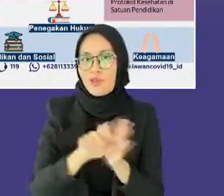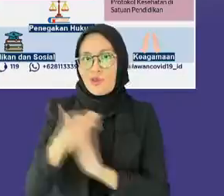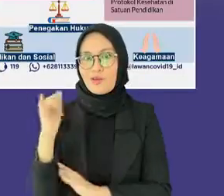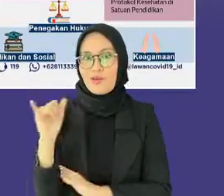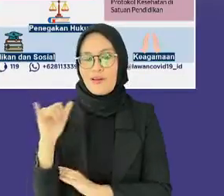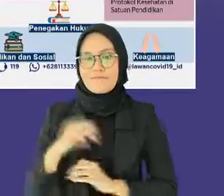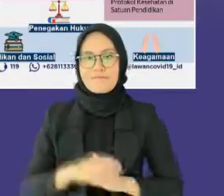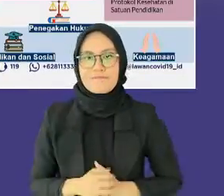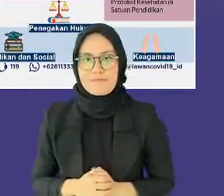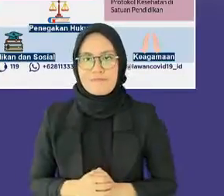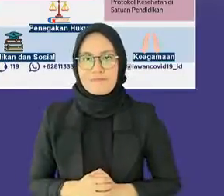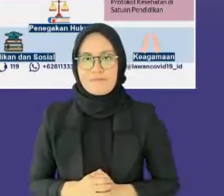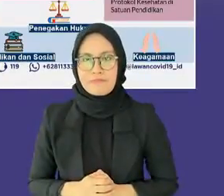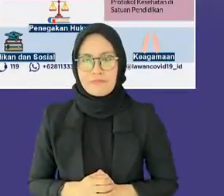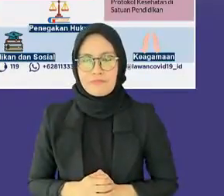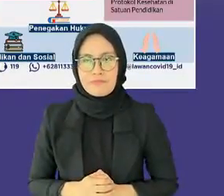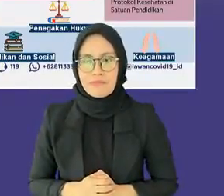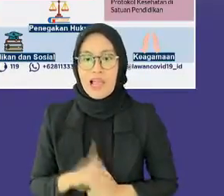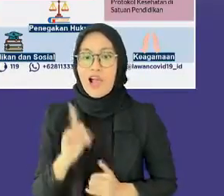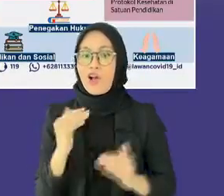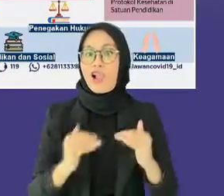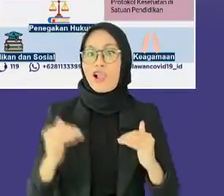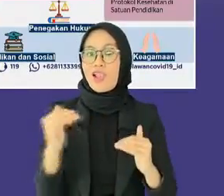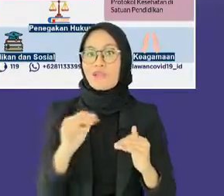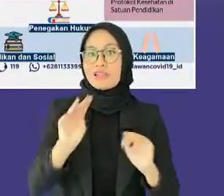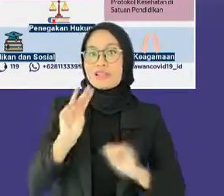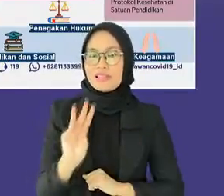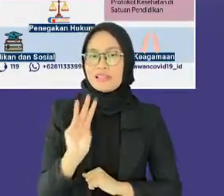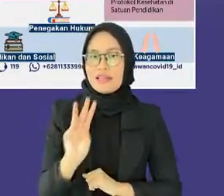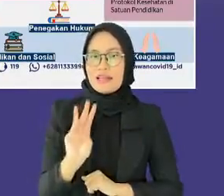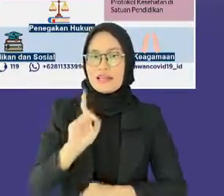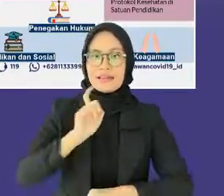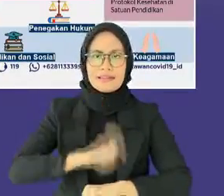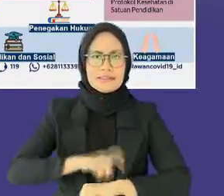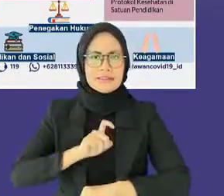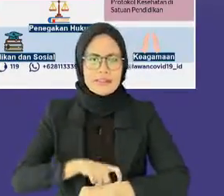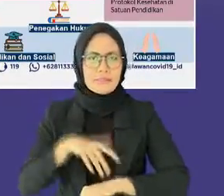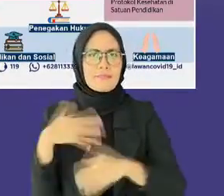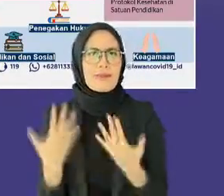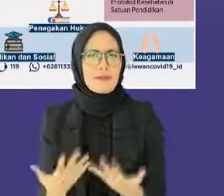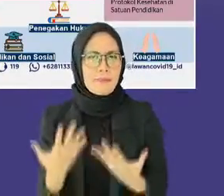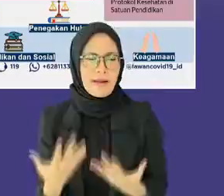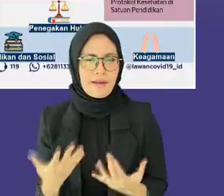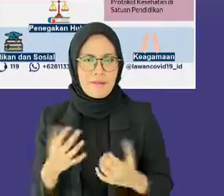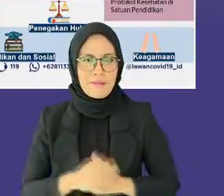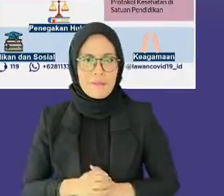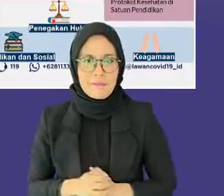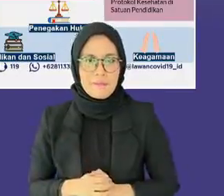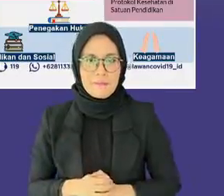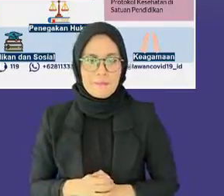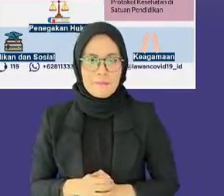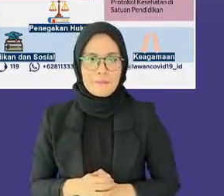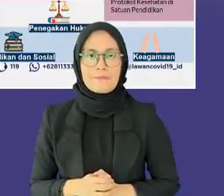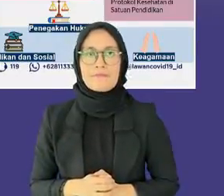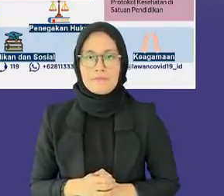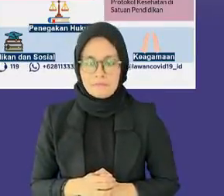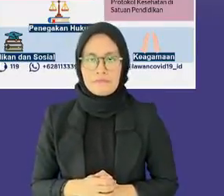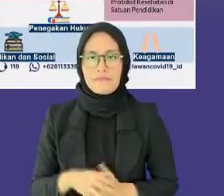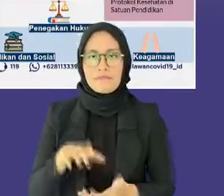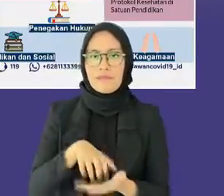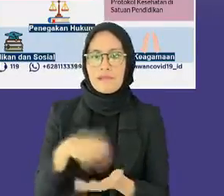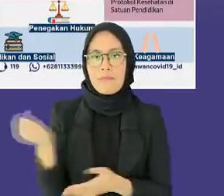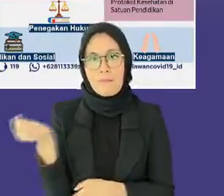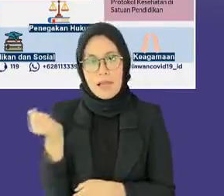Kabupaten Kota level 3 perubahan jam operasional sektor perbelanjaan kebutuhan sehari-hari seperti supermarket